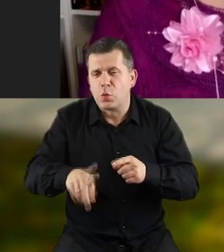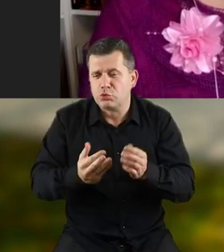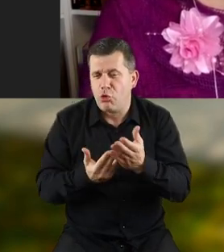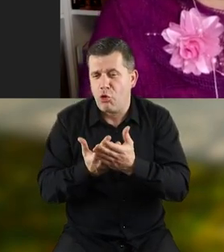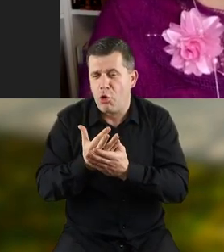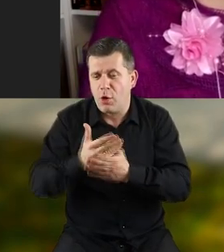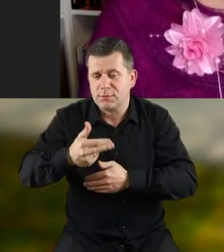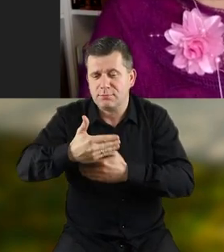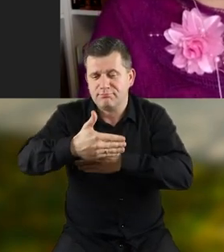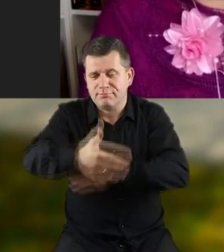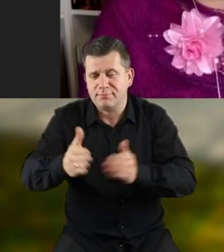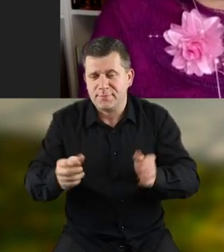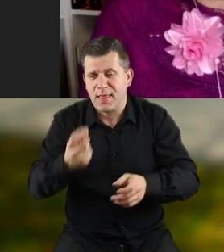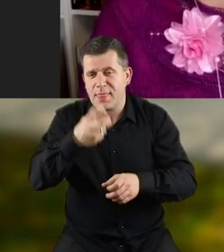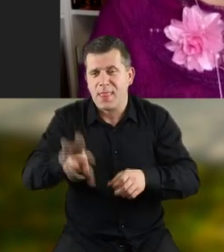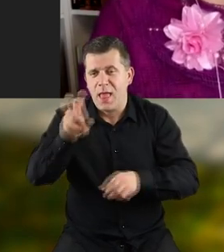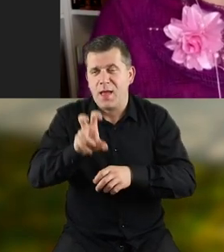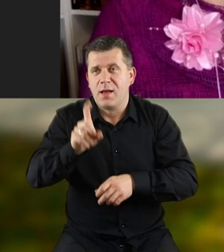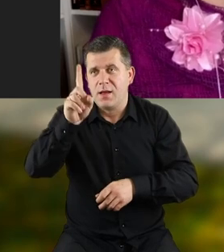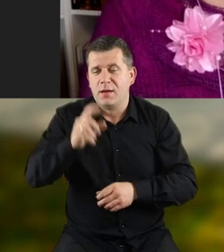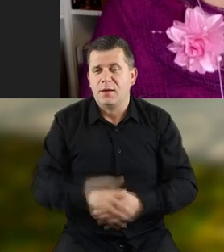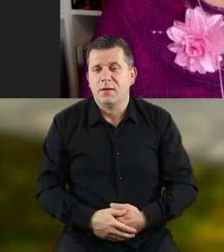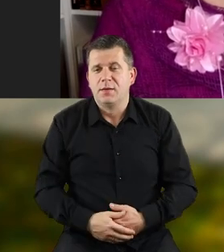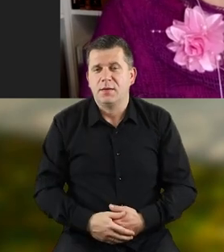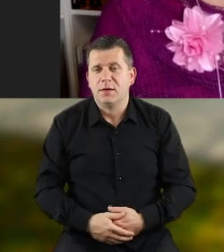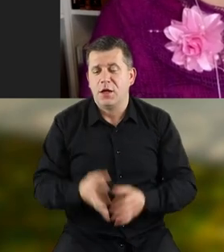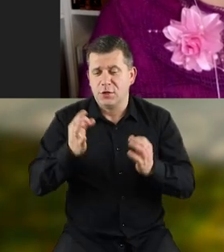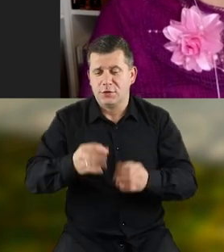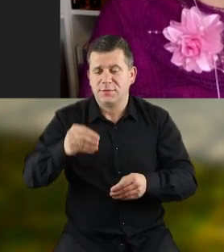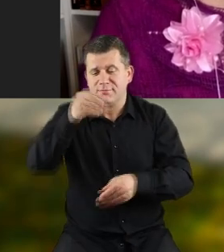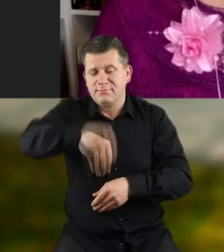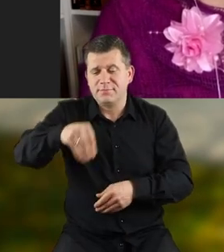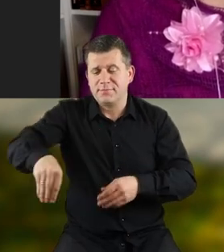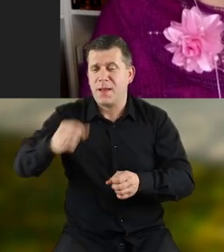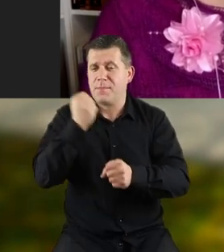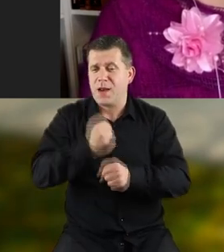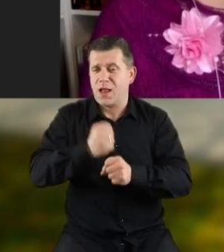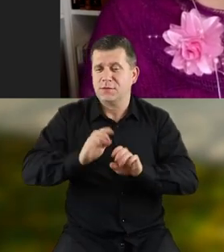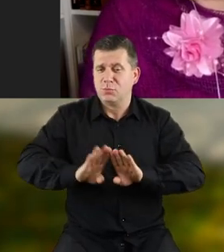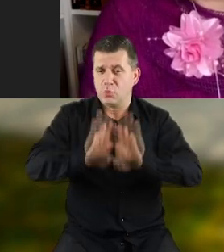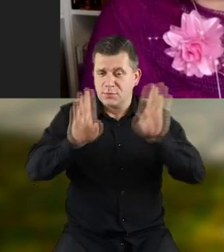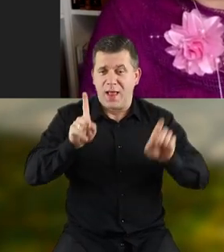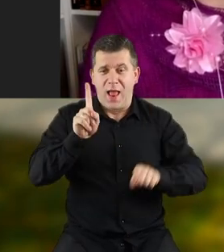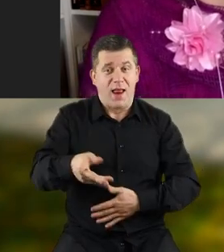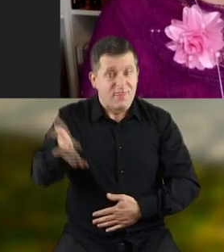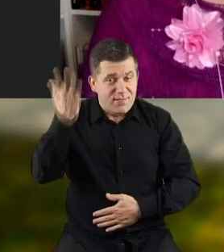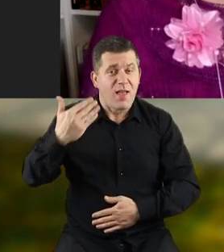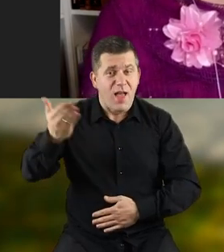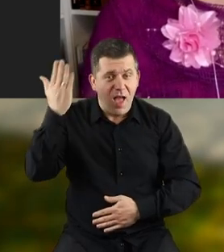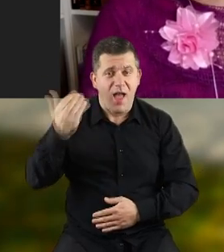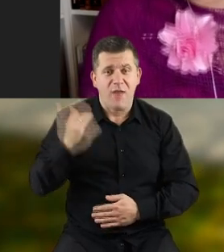która rośnie w tej skrzyneczce na dachu. Oczywiście dzisiaj sadzą pracownicy muzeum, ale kiedyś